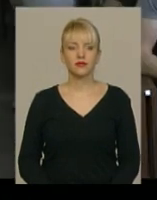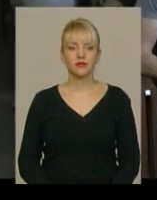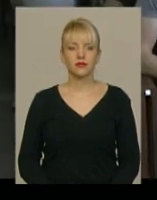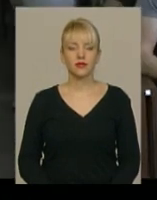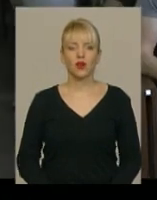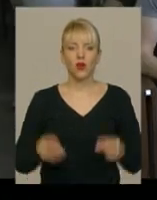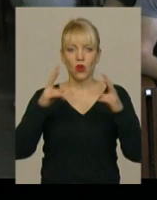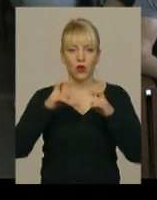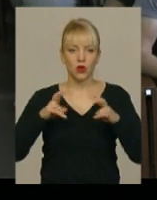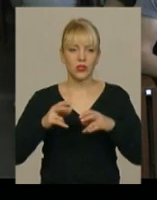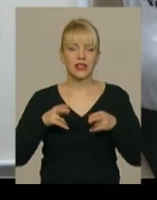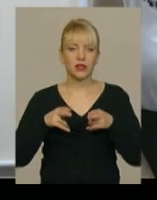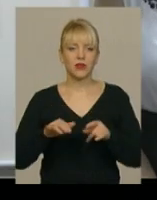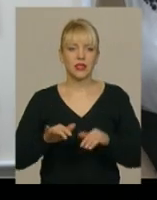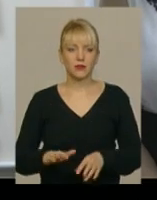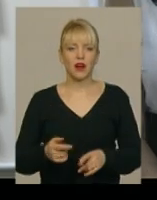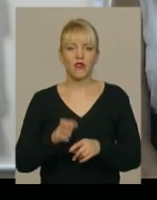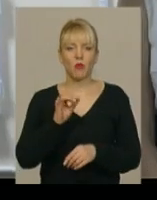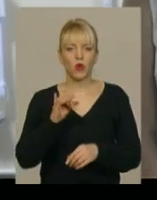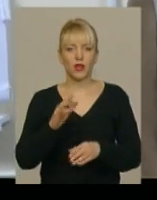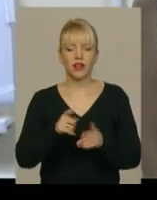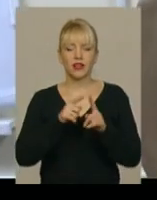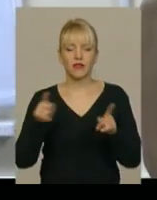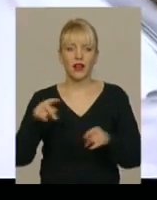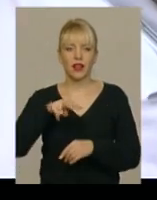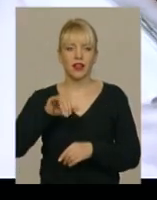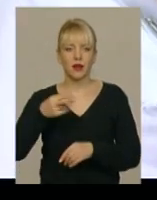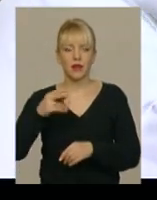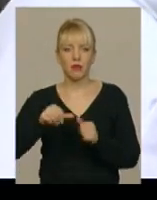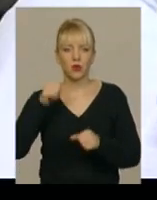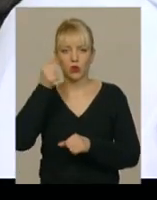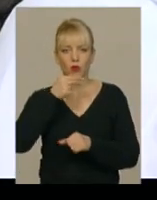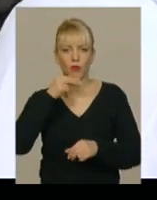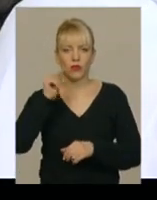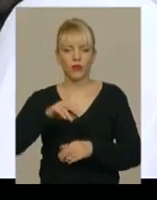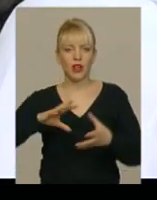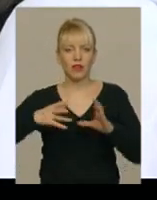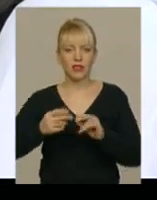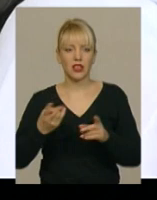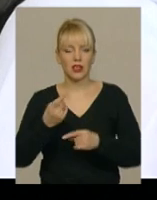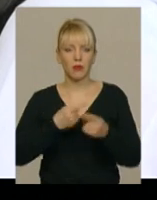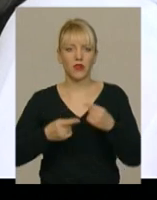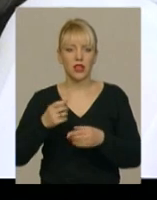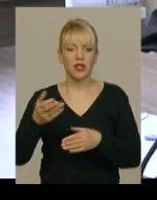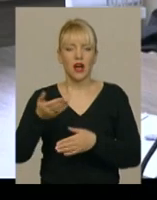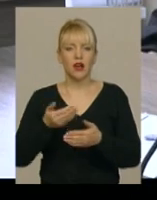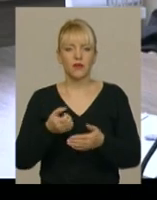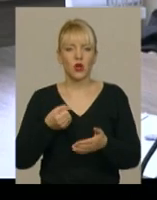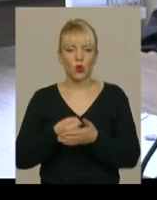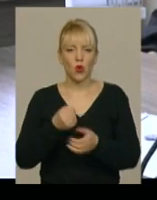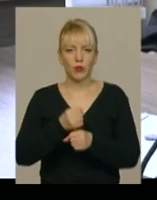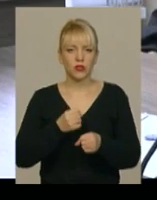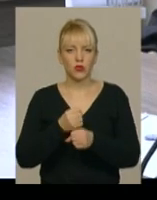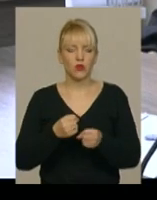Розгляд кримінальної справи Віктора Бурлика триває з липня минулого року. Обвинувальний висновок, який повертали на доопрацювання прокуратурі,